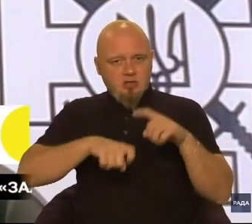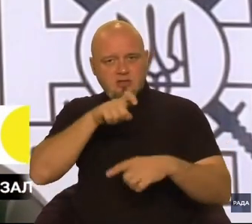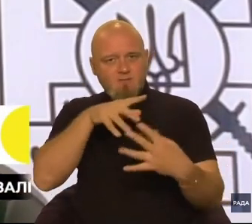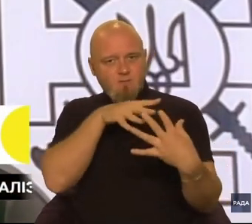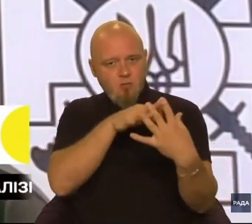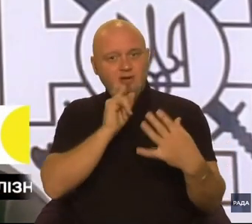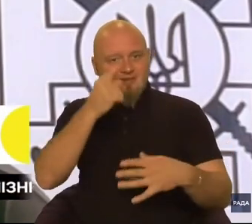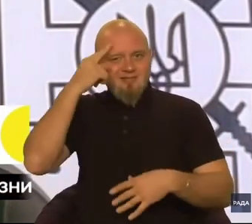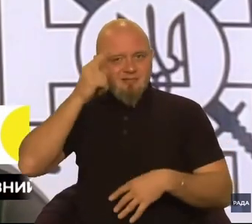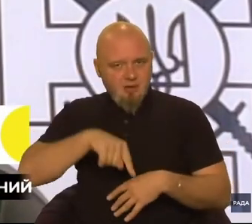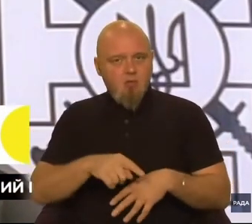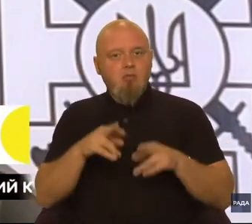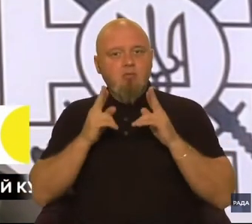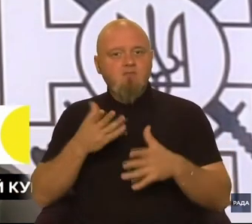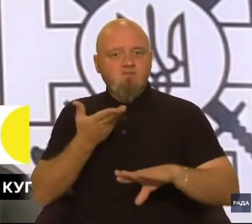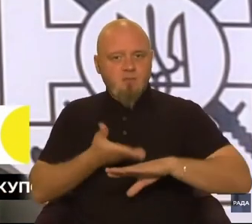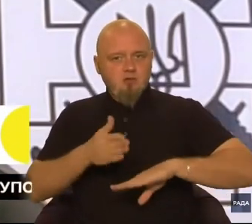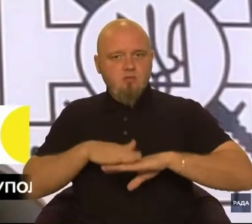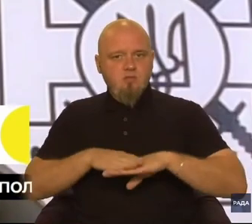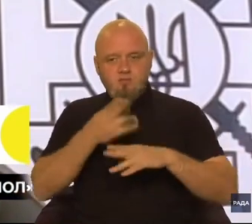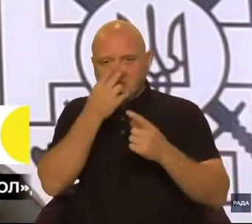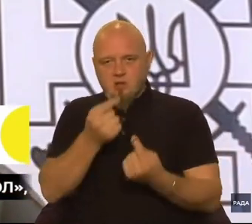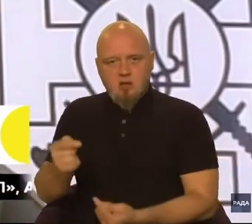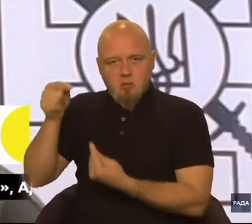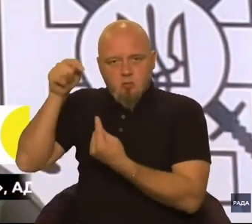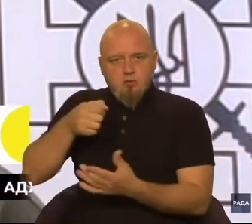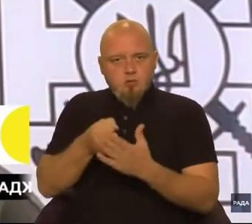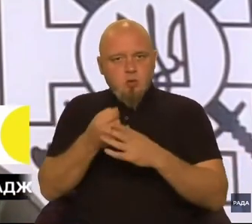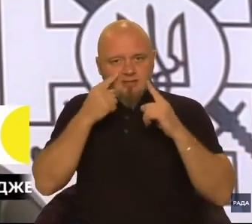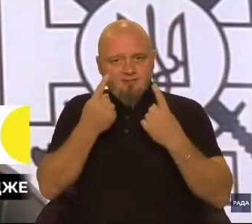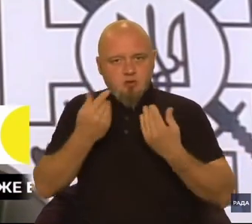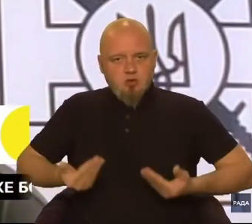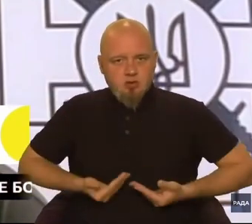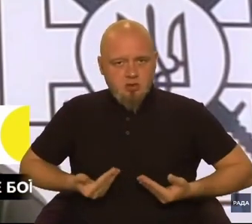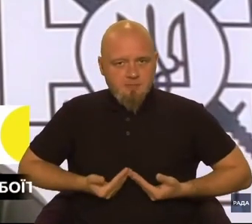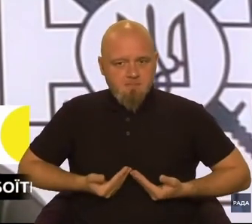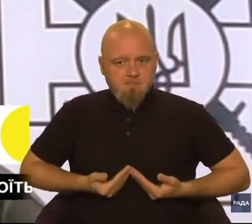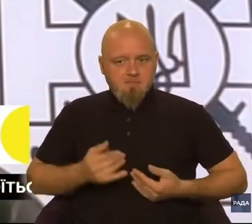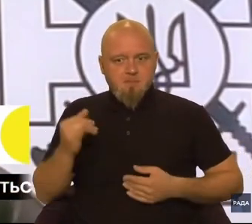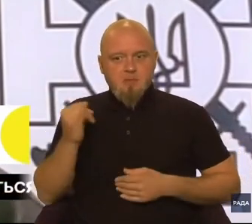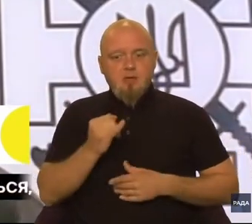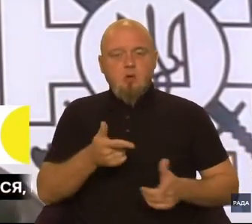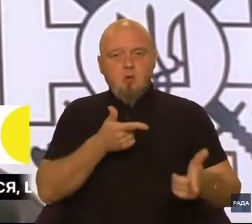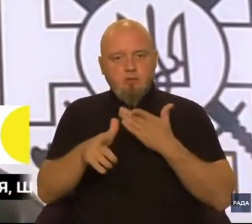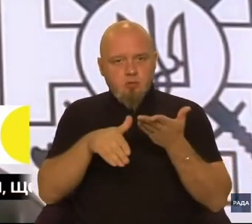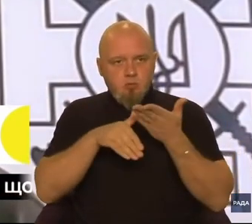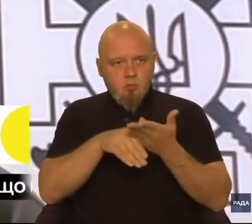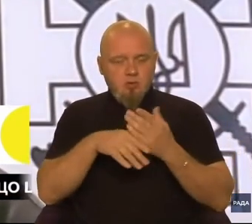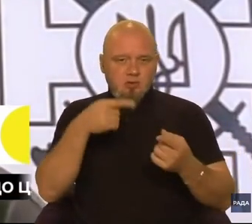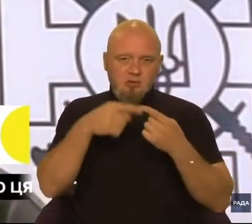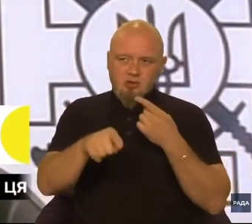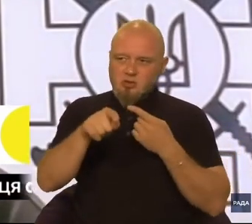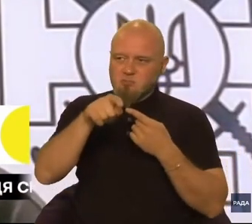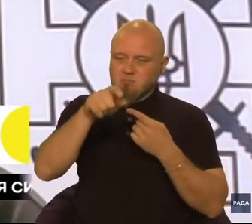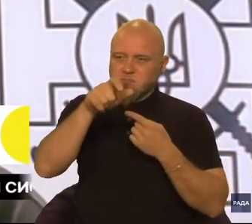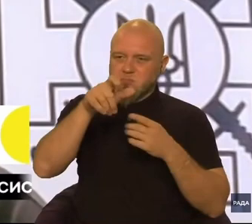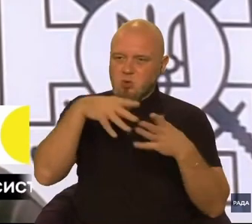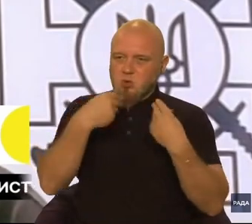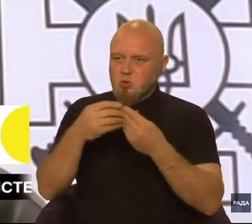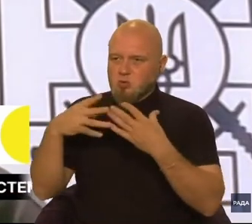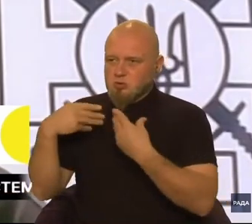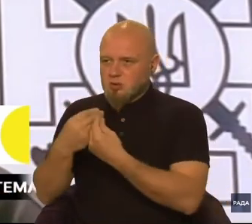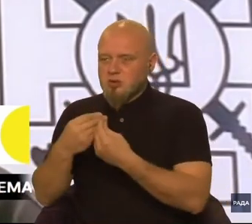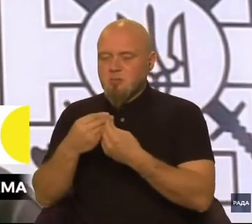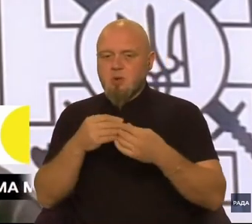фронту і знають, як важко адаптуватися до цивільного життя. І готові допомагати іншим родинам